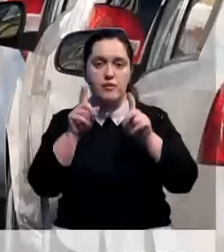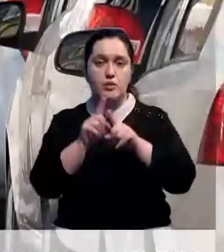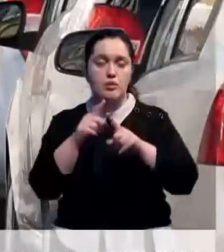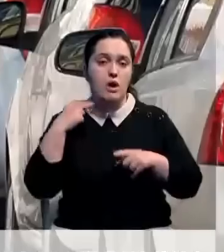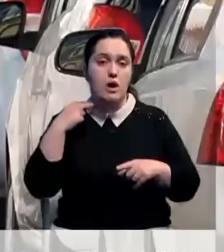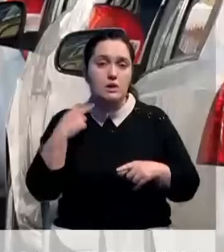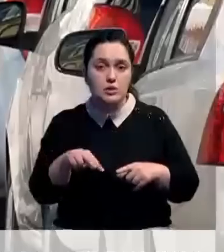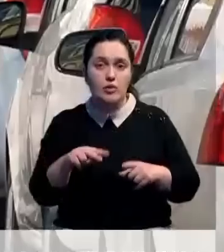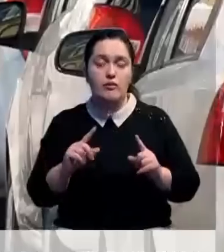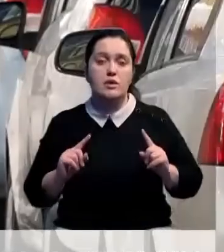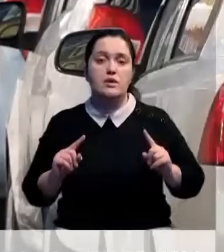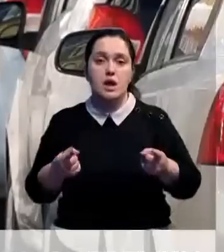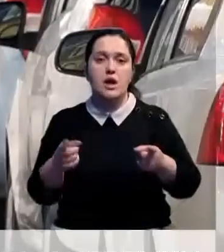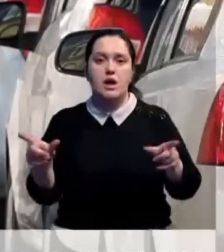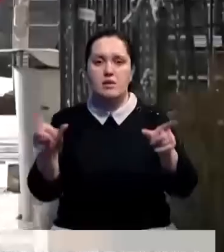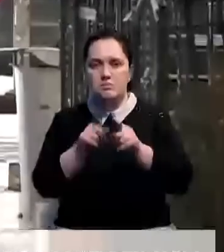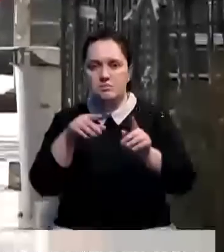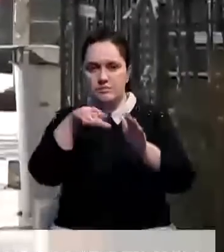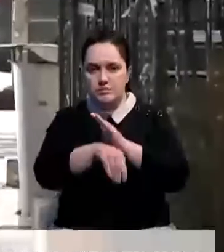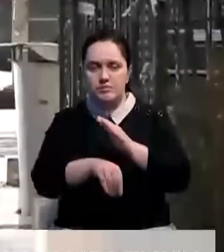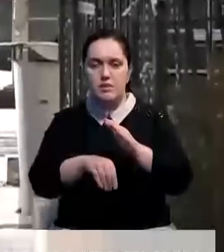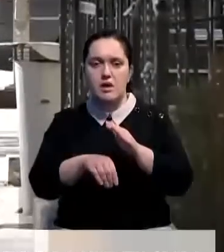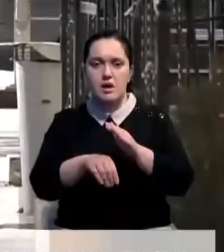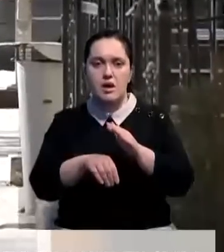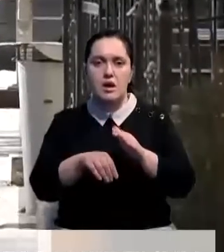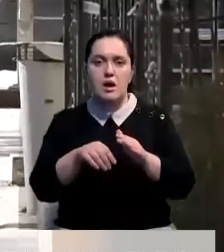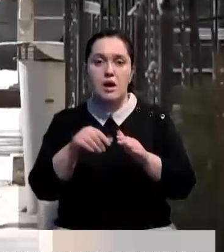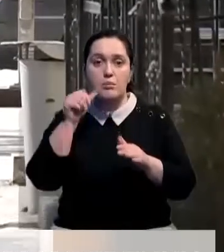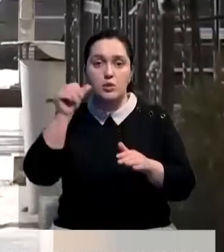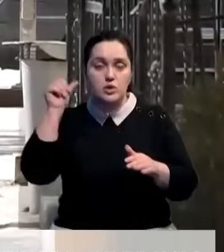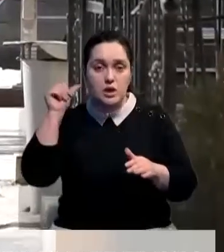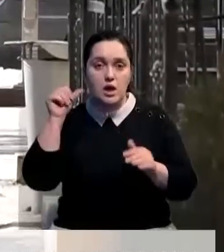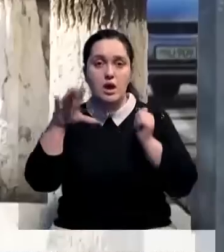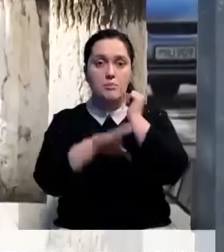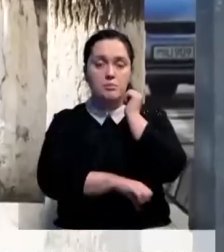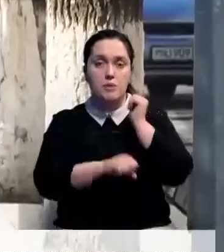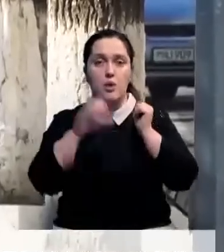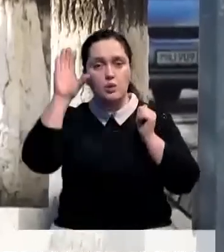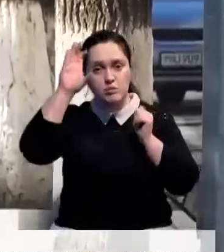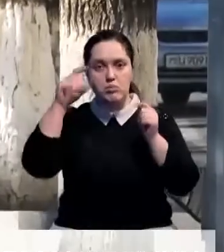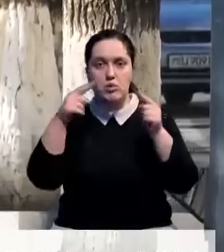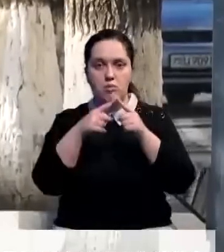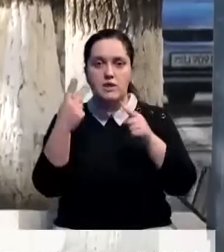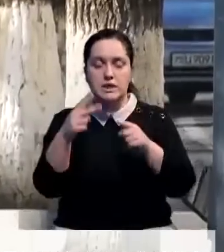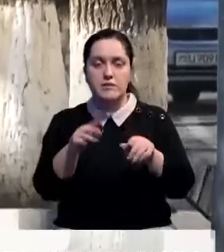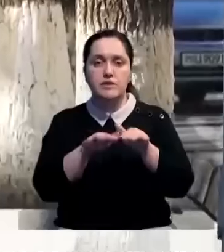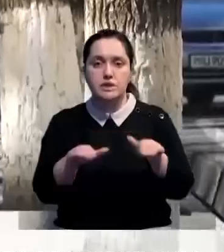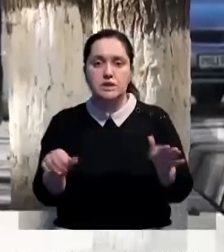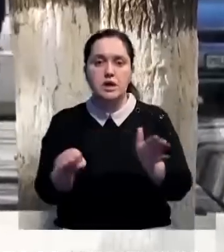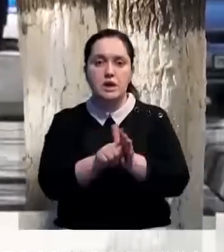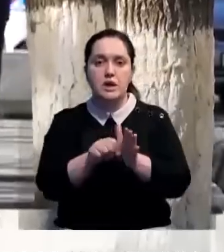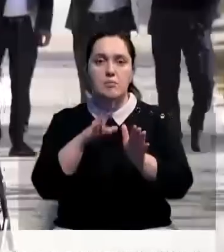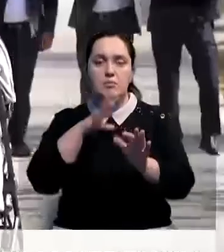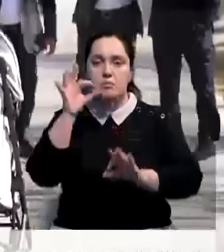предполагаемые сообщники и другие должностные лица. Напомню, в конце прошлого года Минздрав Узбекистана подтвердил гибель 20